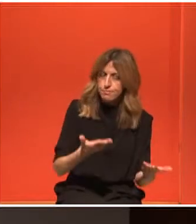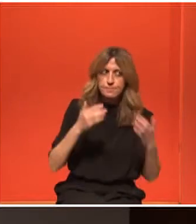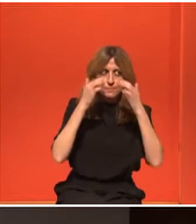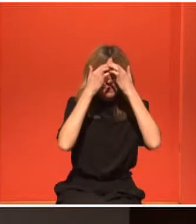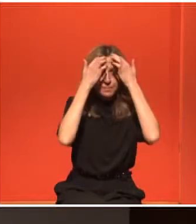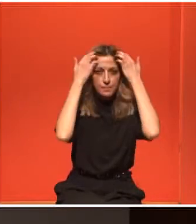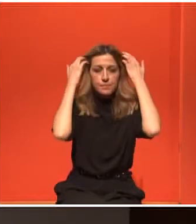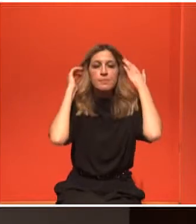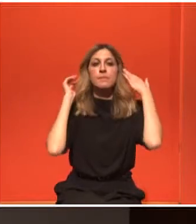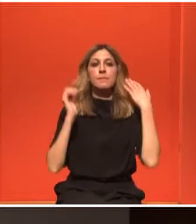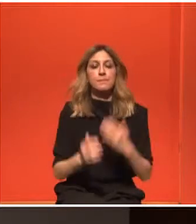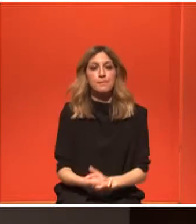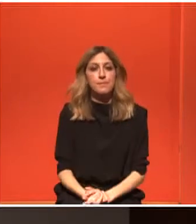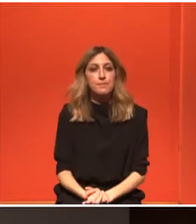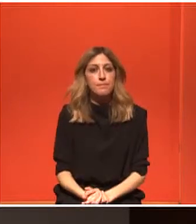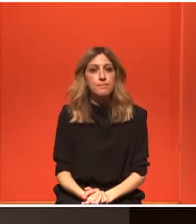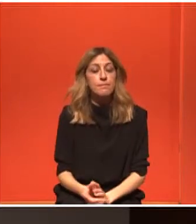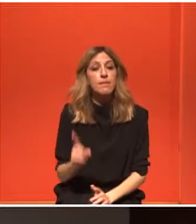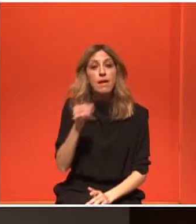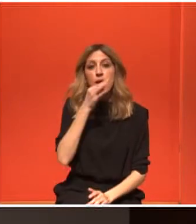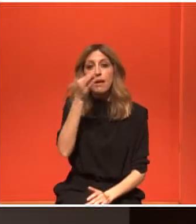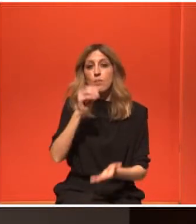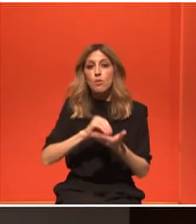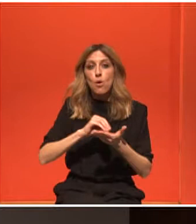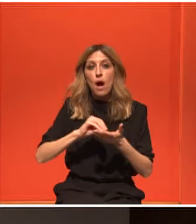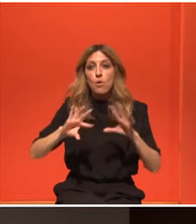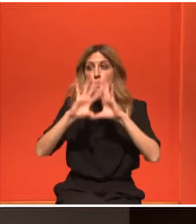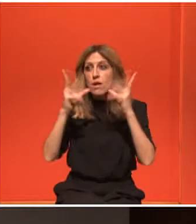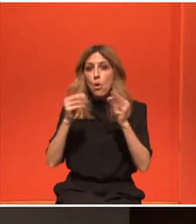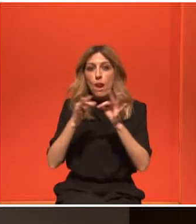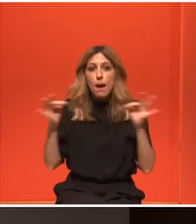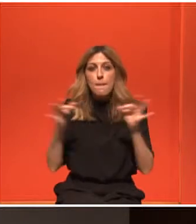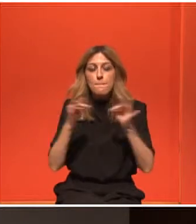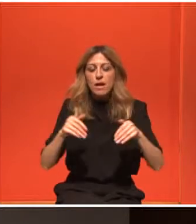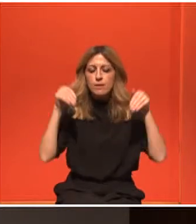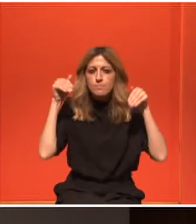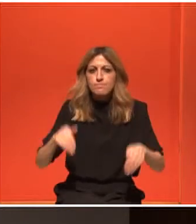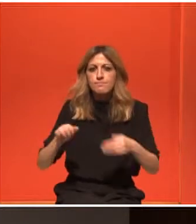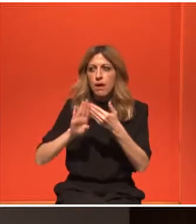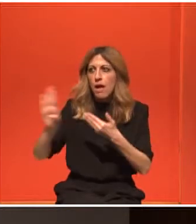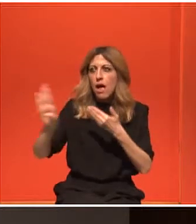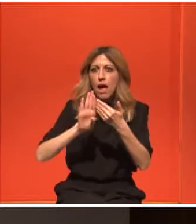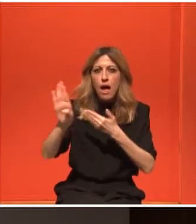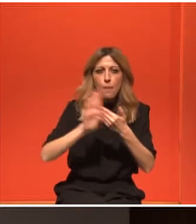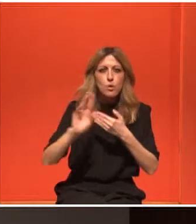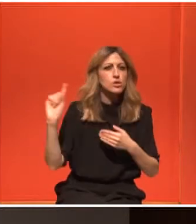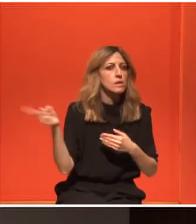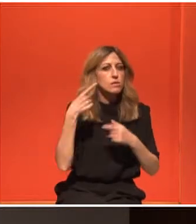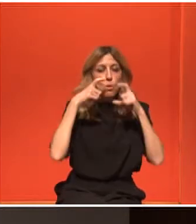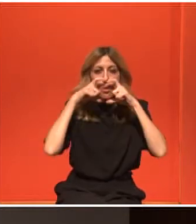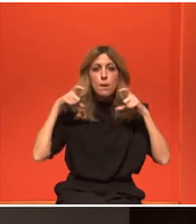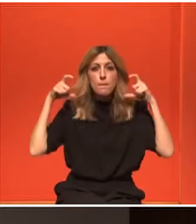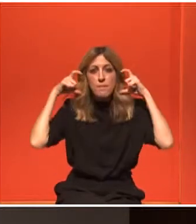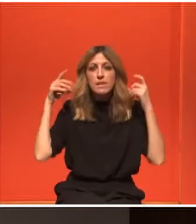Να τονίσω ότι όλα τα μέτρα έχουν επαρθεί. Είμαστε σε απόσταση, είμαστε σε μάσκες, με μάσκες και έχουμε κάνει και